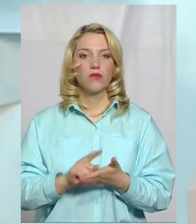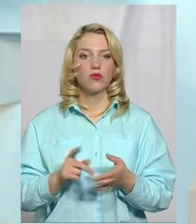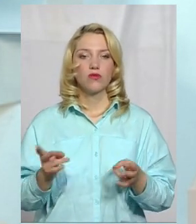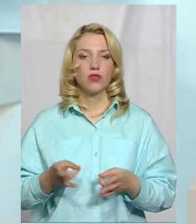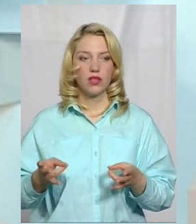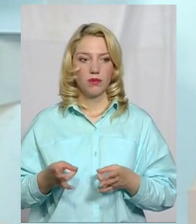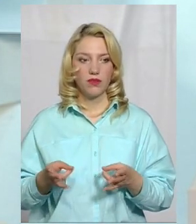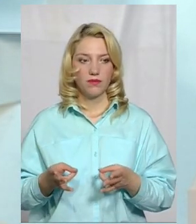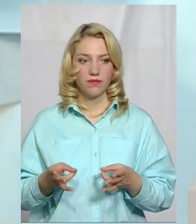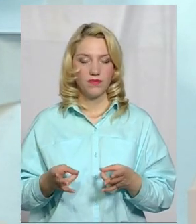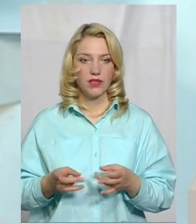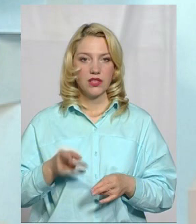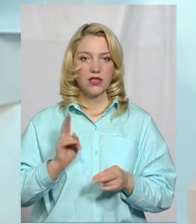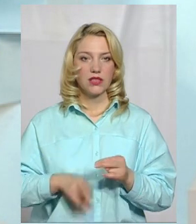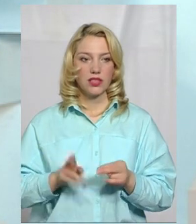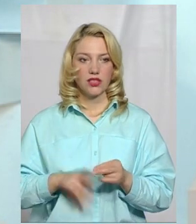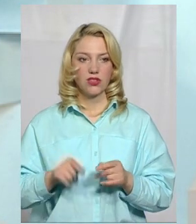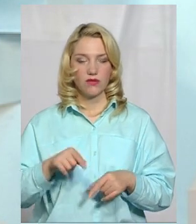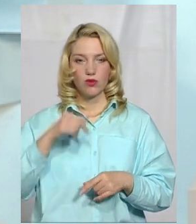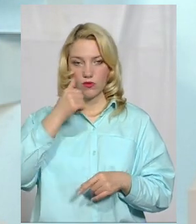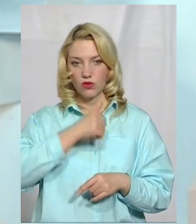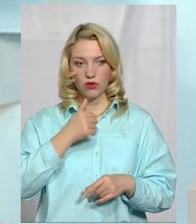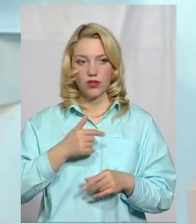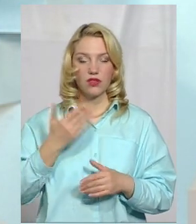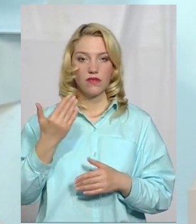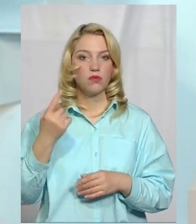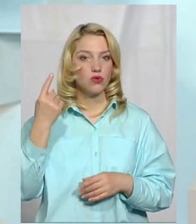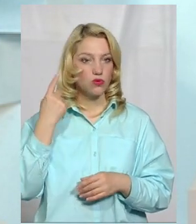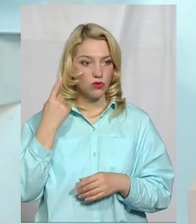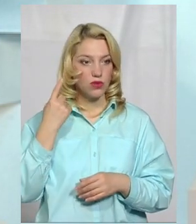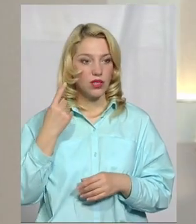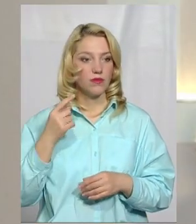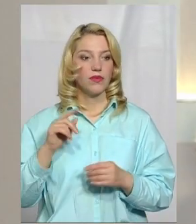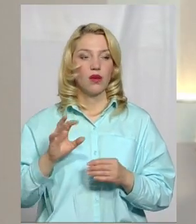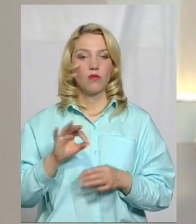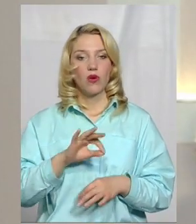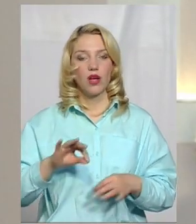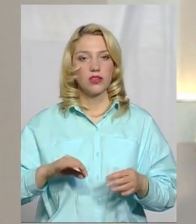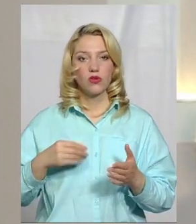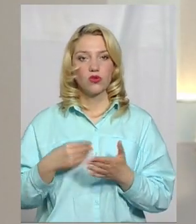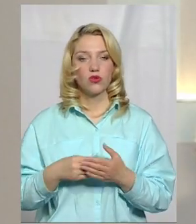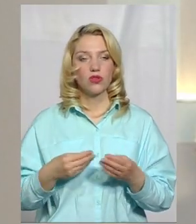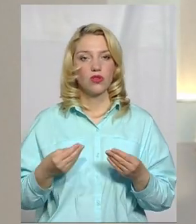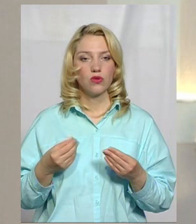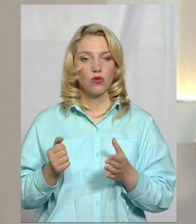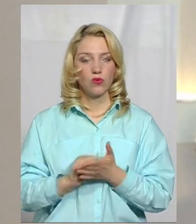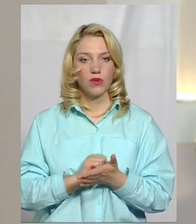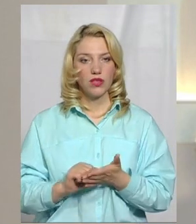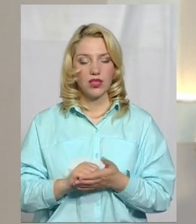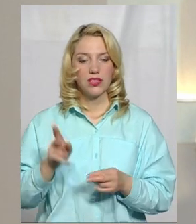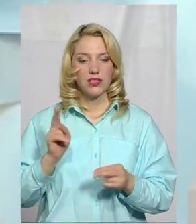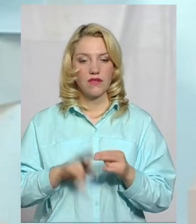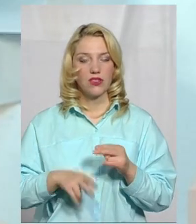треба закінчити в цьому році. Як ви чули, по проєктно-кошторисній документації завершення